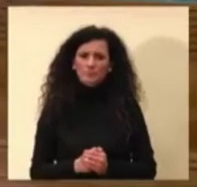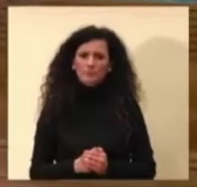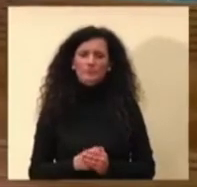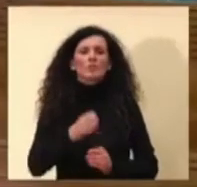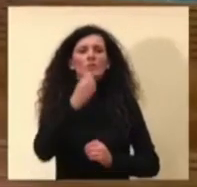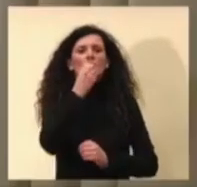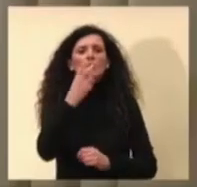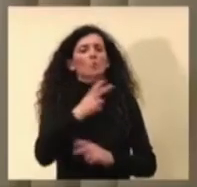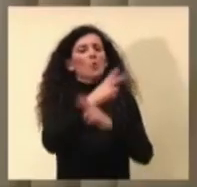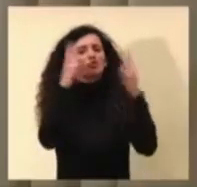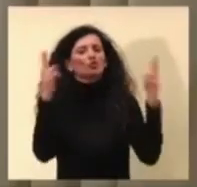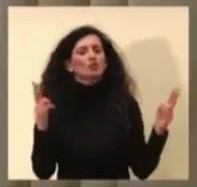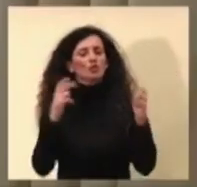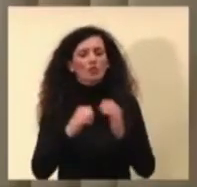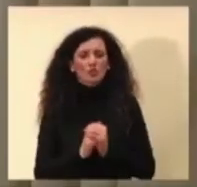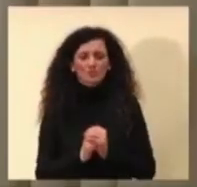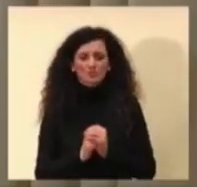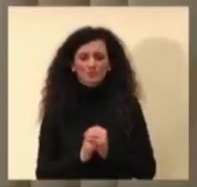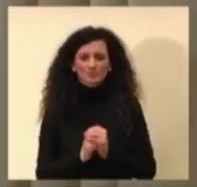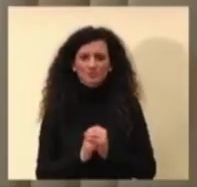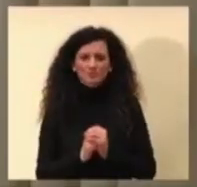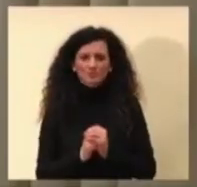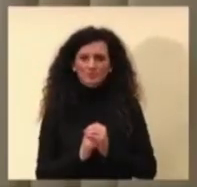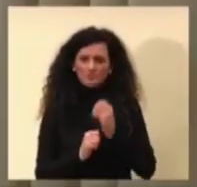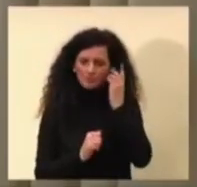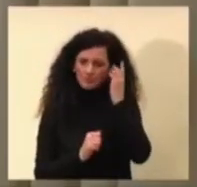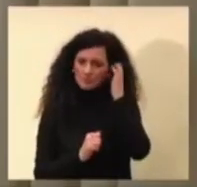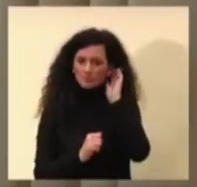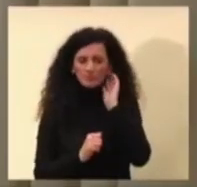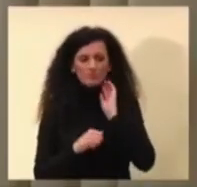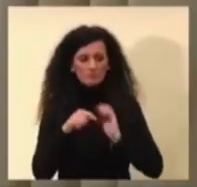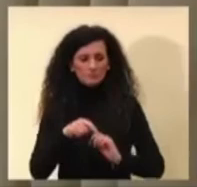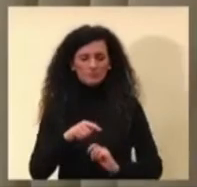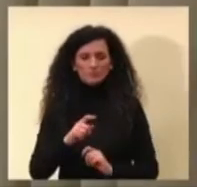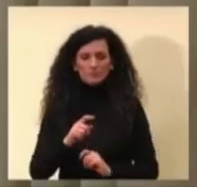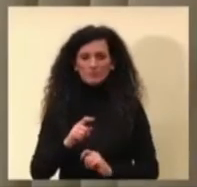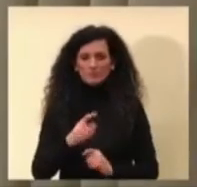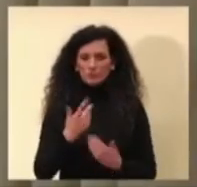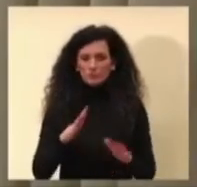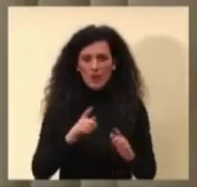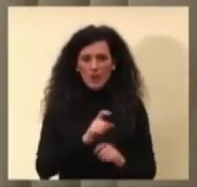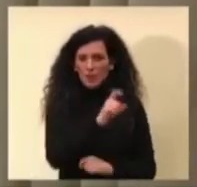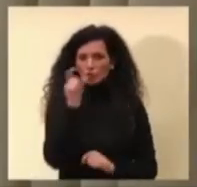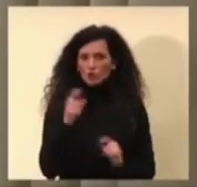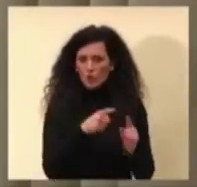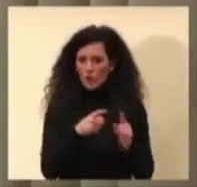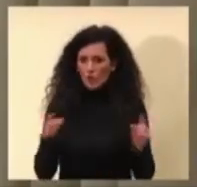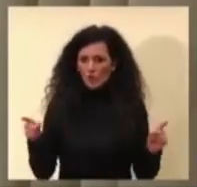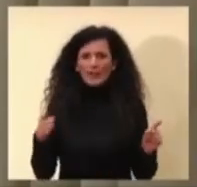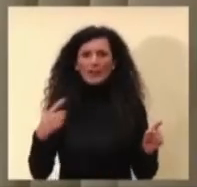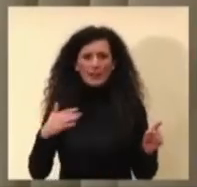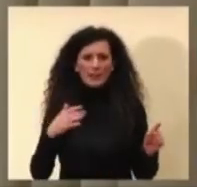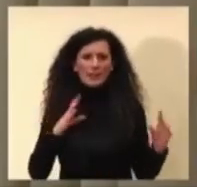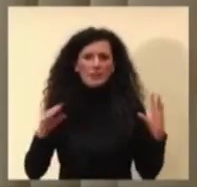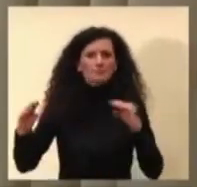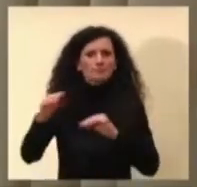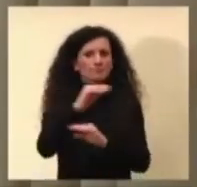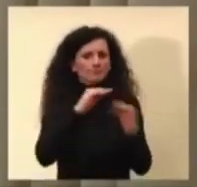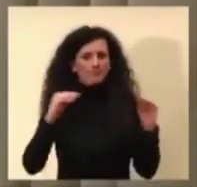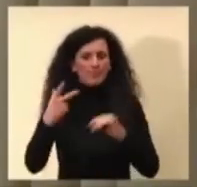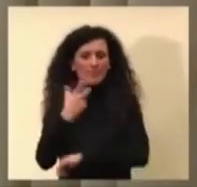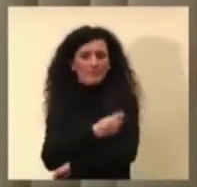Buongiorno, chiedo scusa, in questi giorni si parla molto dei vaccini e della necessità di reperire o comunque di avere più